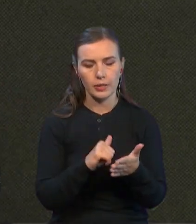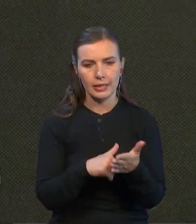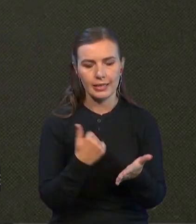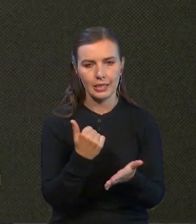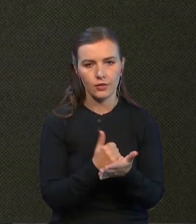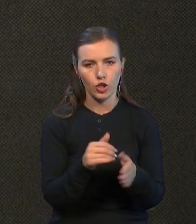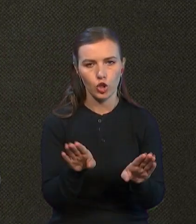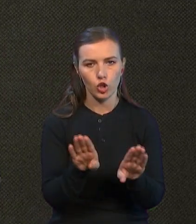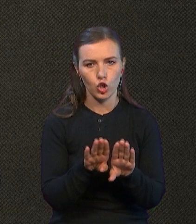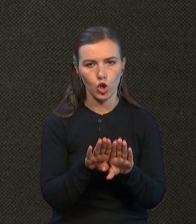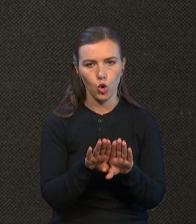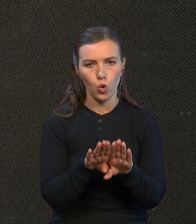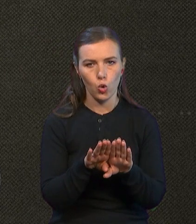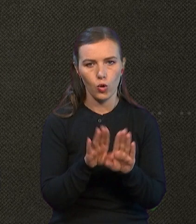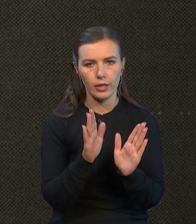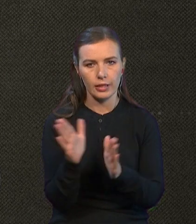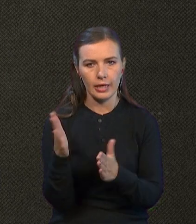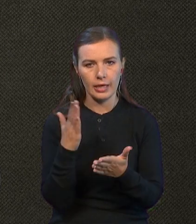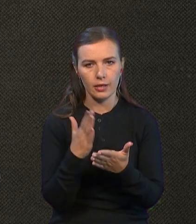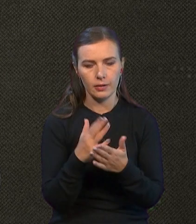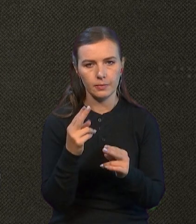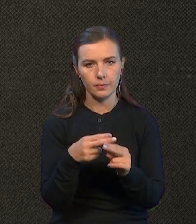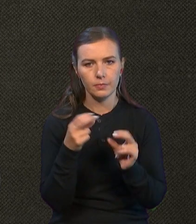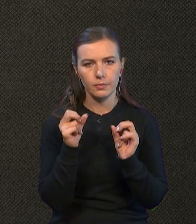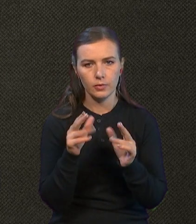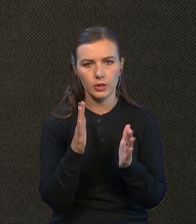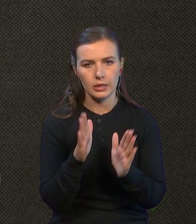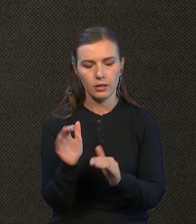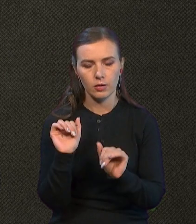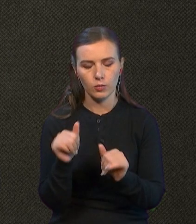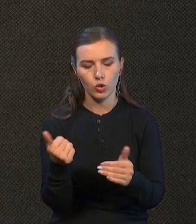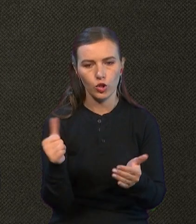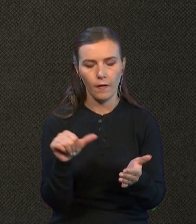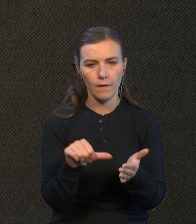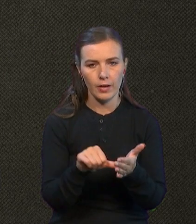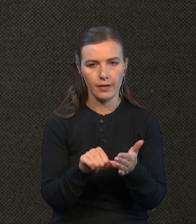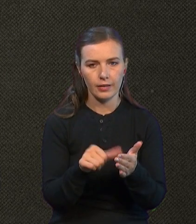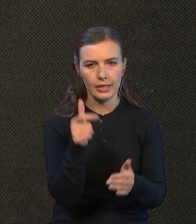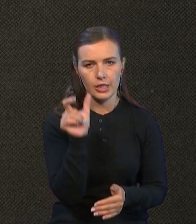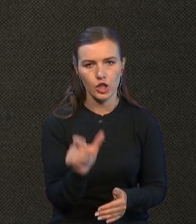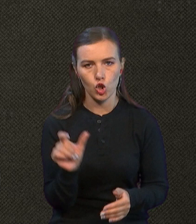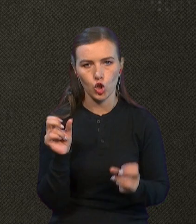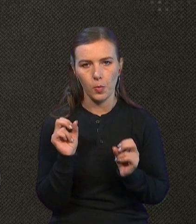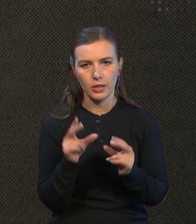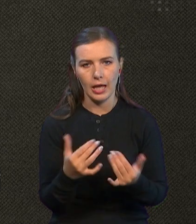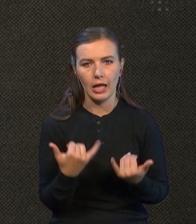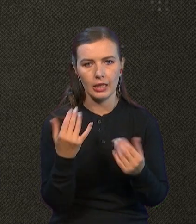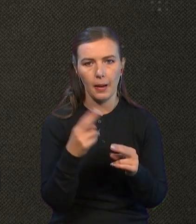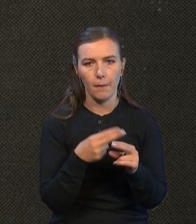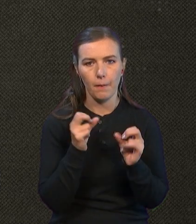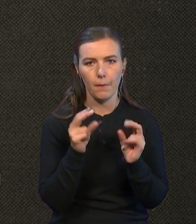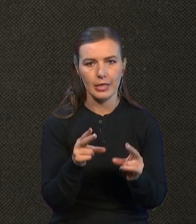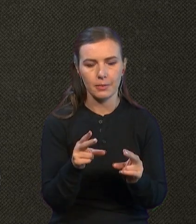такої авторизації є безпека. Яка система зможе виявити, чи представляє особа загрозу для безпеки країн